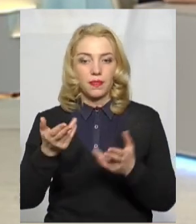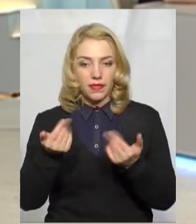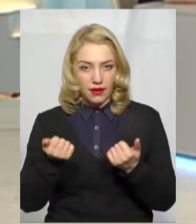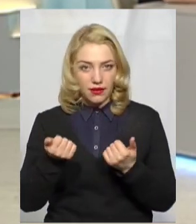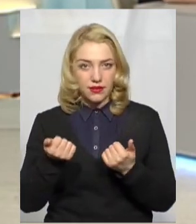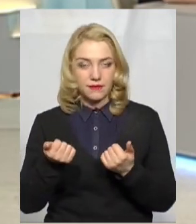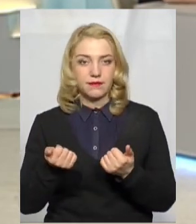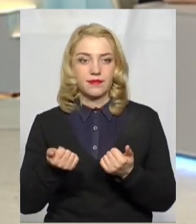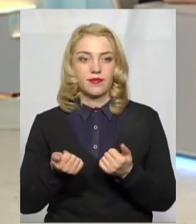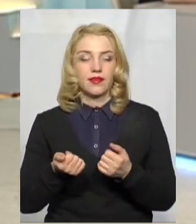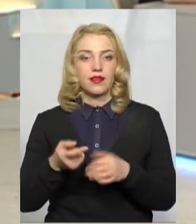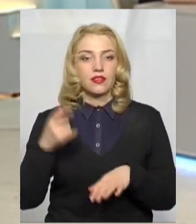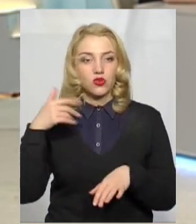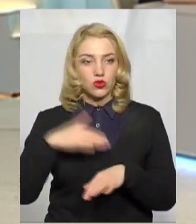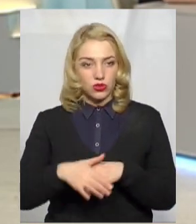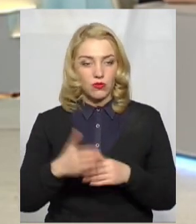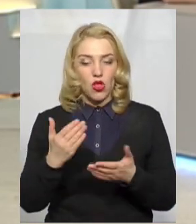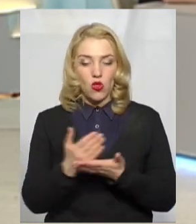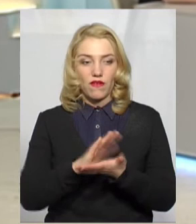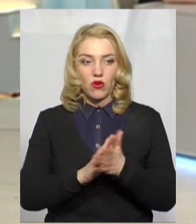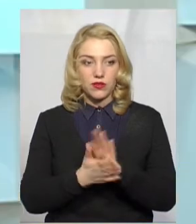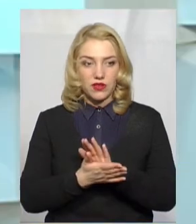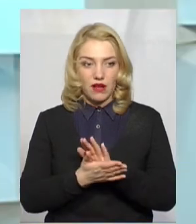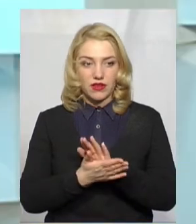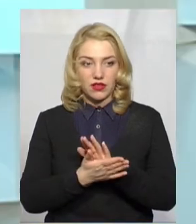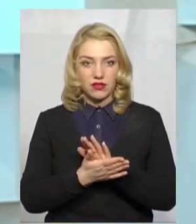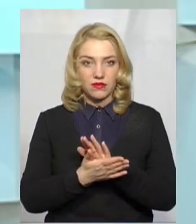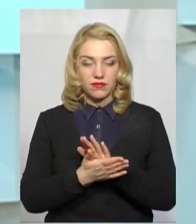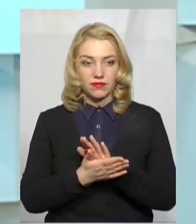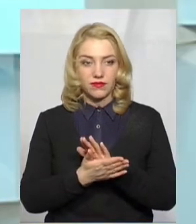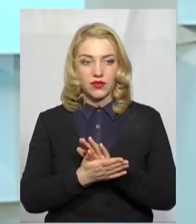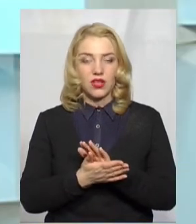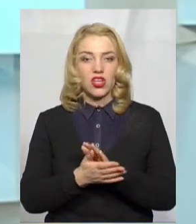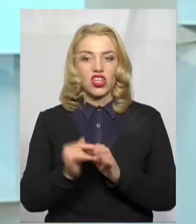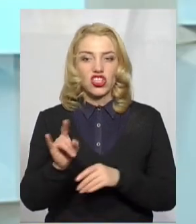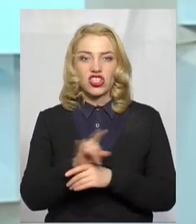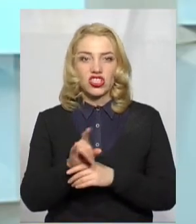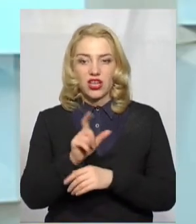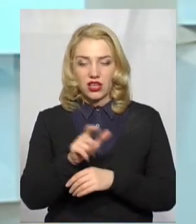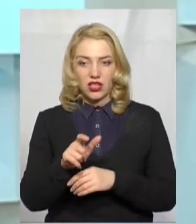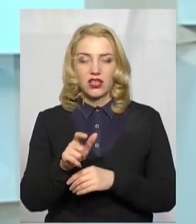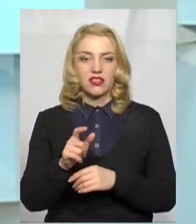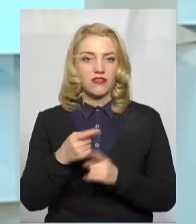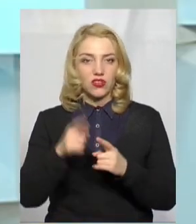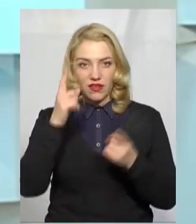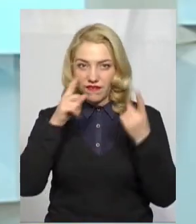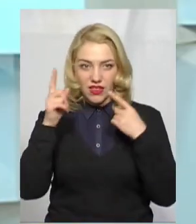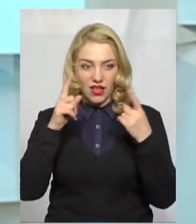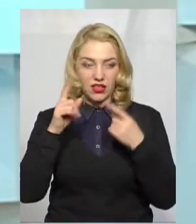адже, зрозуміло, що нові обставини, шахраї дуже винахідливі, і